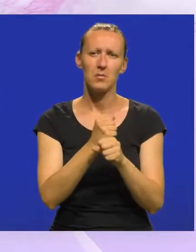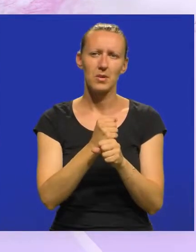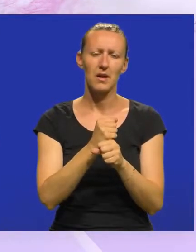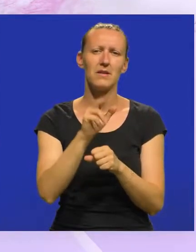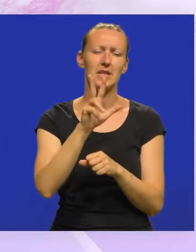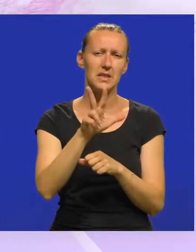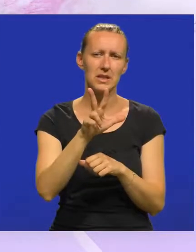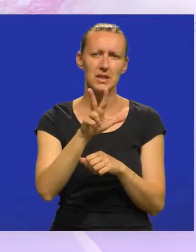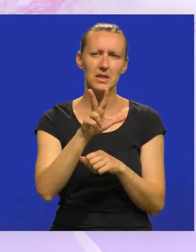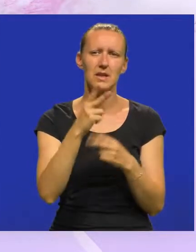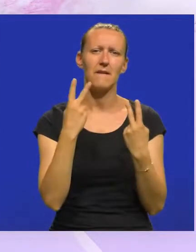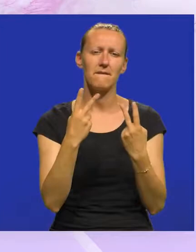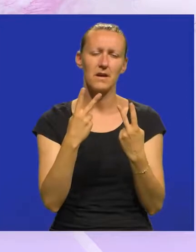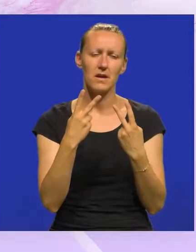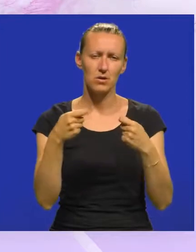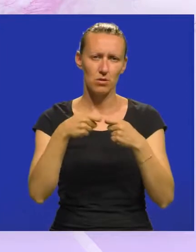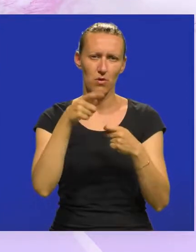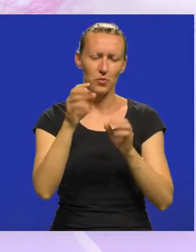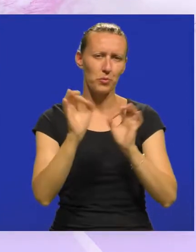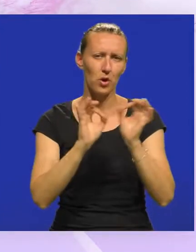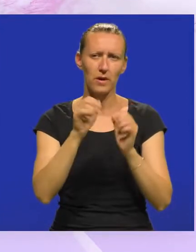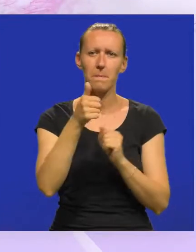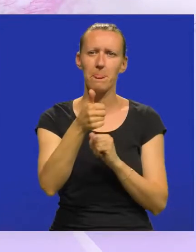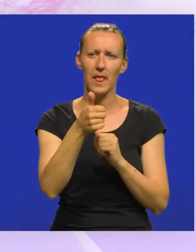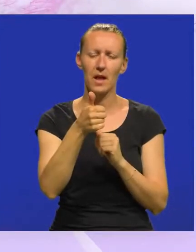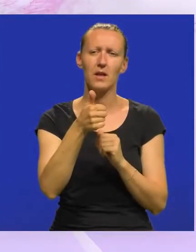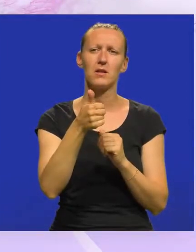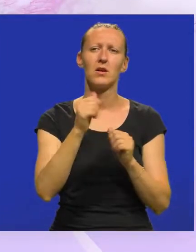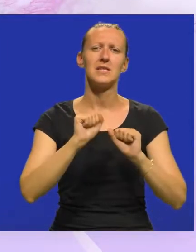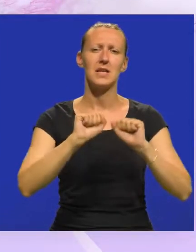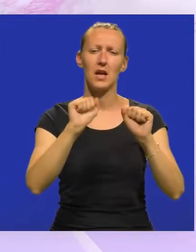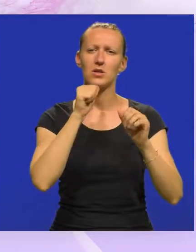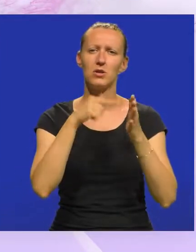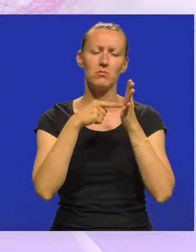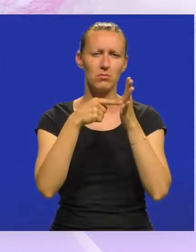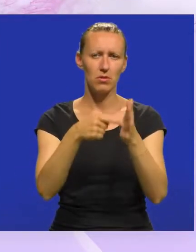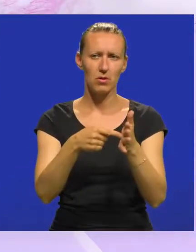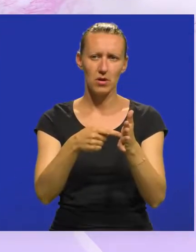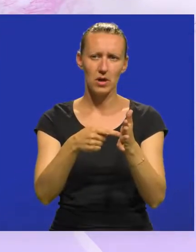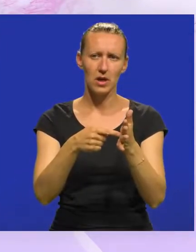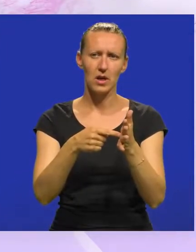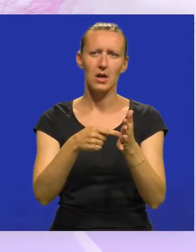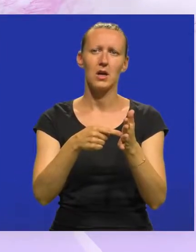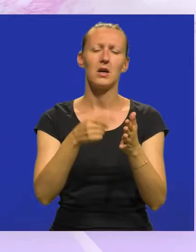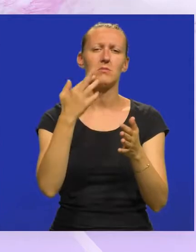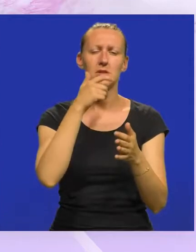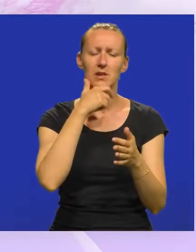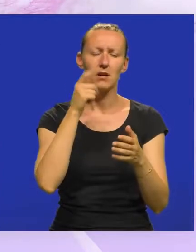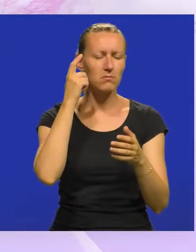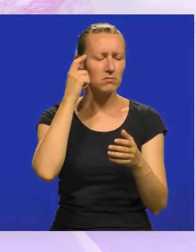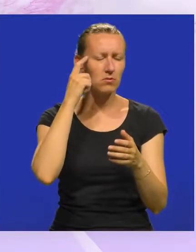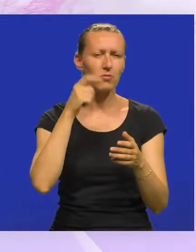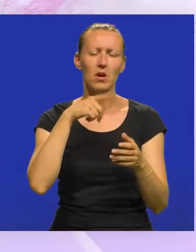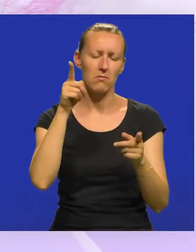tri važne stvari u sklopu ovog projekta. Jedno je zaštita i prezentacija arheološke